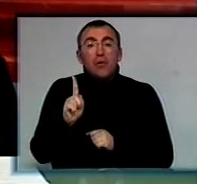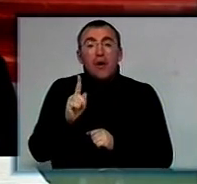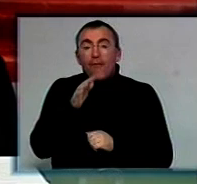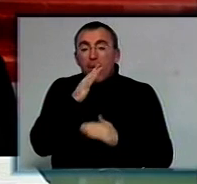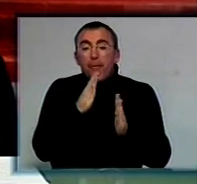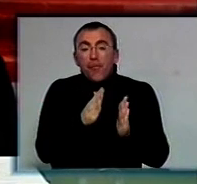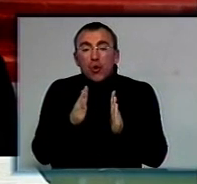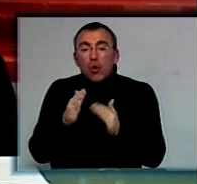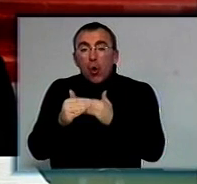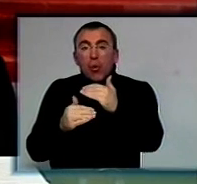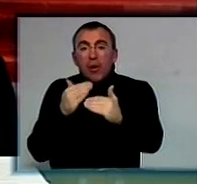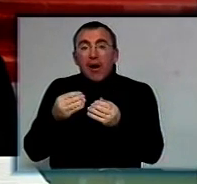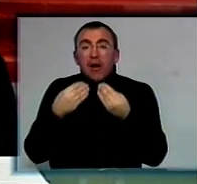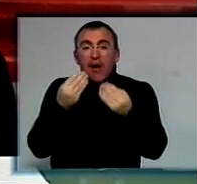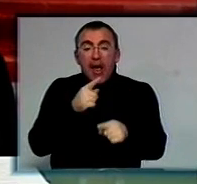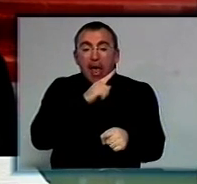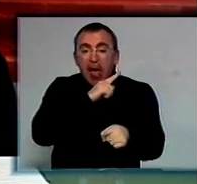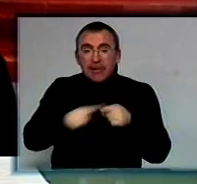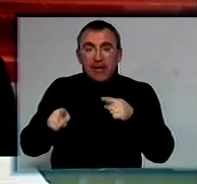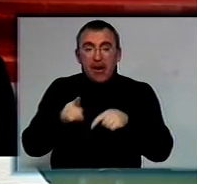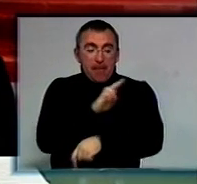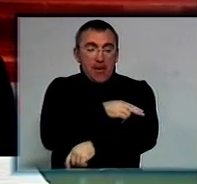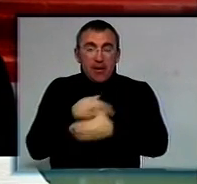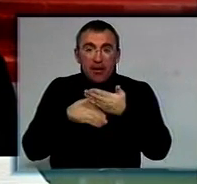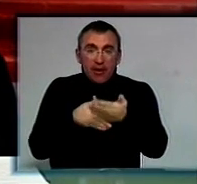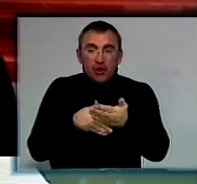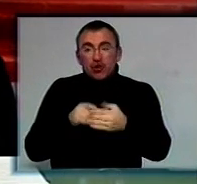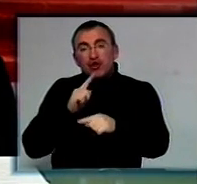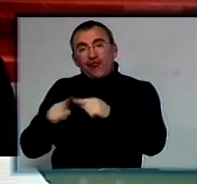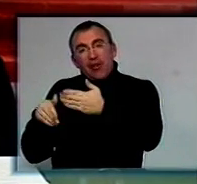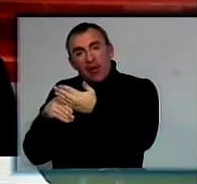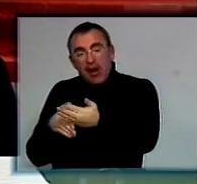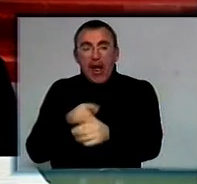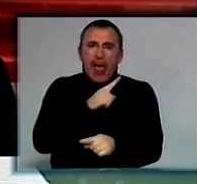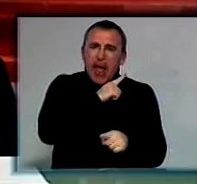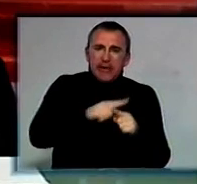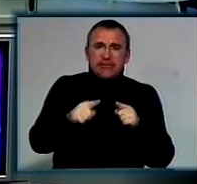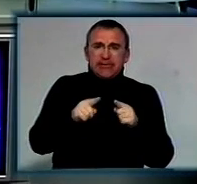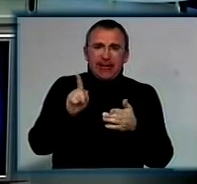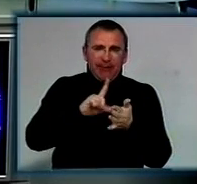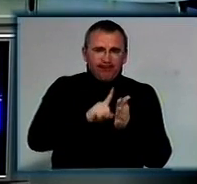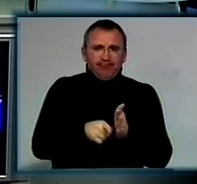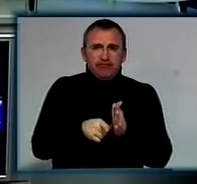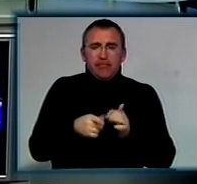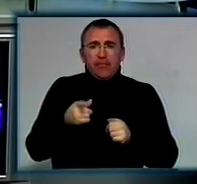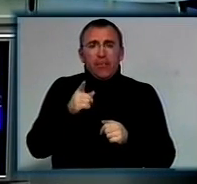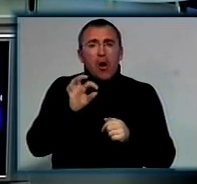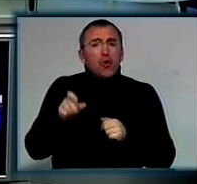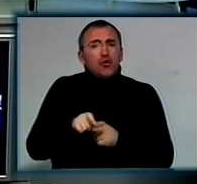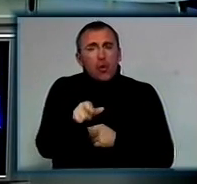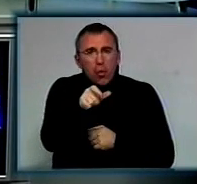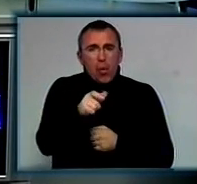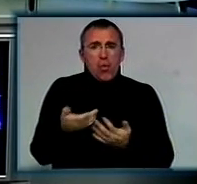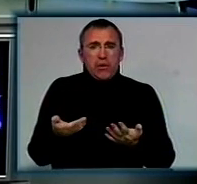надання екстреної медичної допомоги, що швидкої, що екстреної, є не тільки медичний компонент, а і дороги,